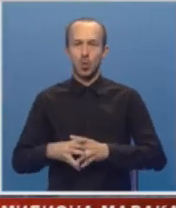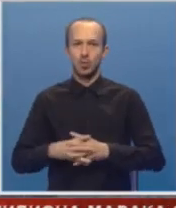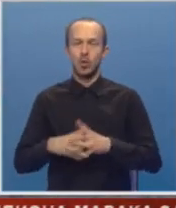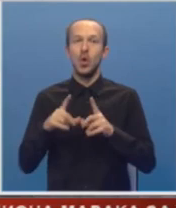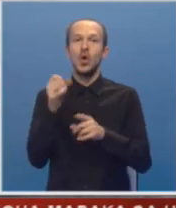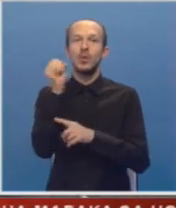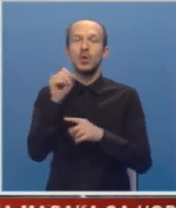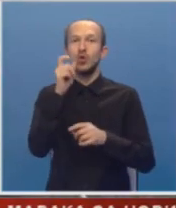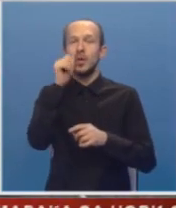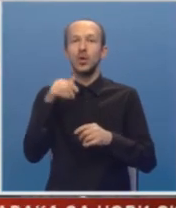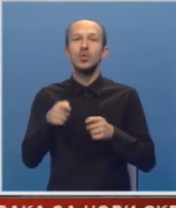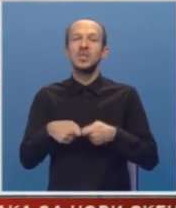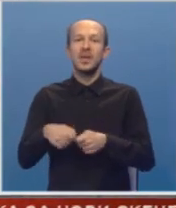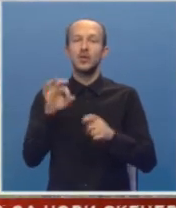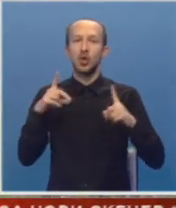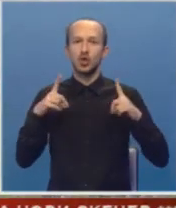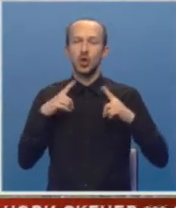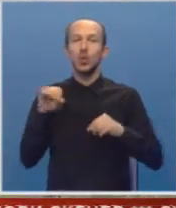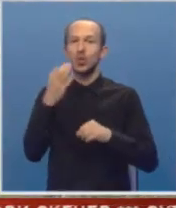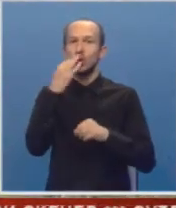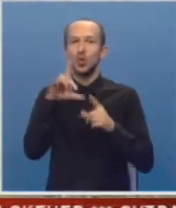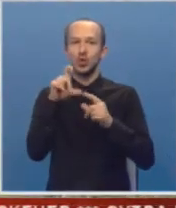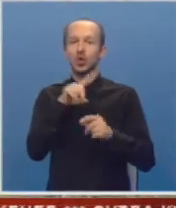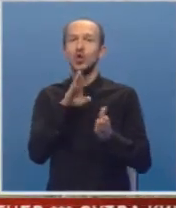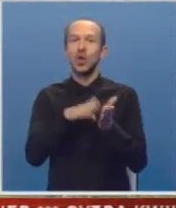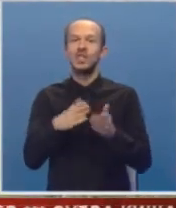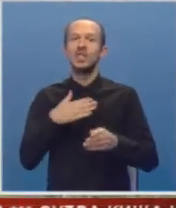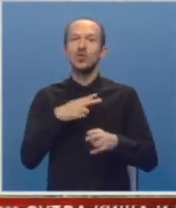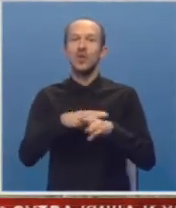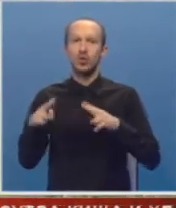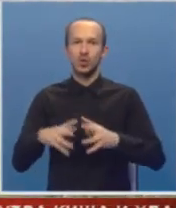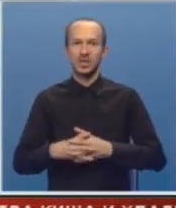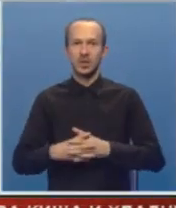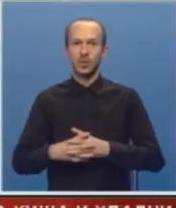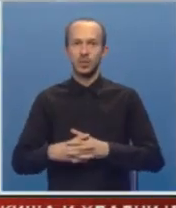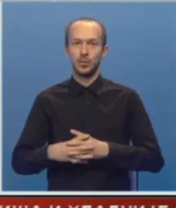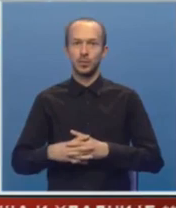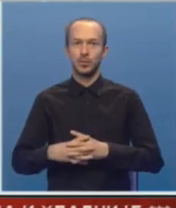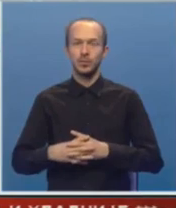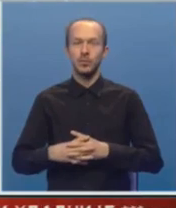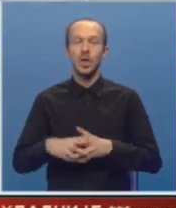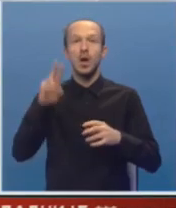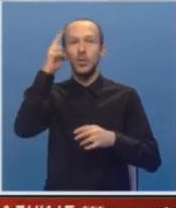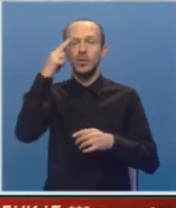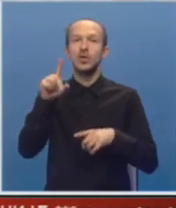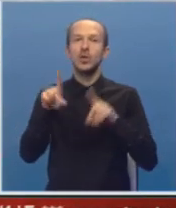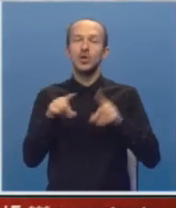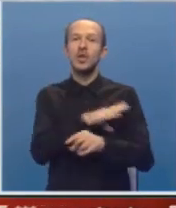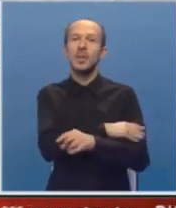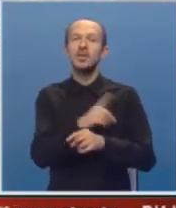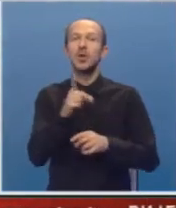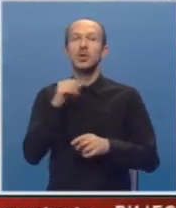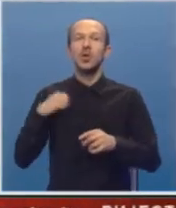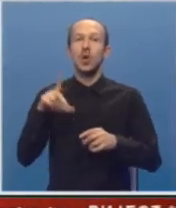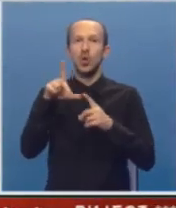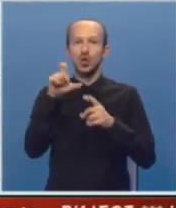U Demokratskom narodnom savezu očekuju da će Lučić dokazati svoju nedužnost. Poznatom je za određene pritiske koje je